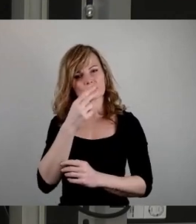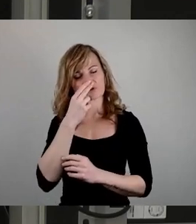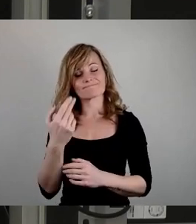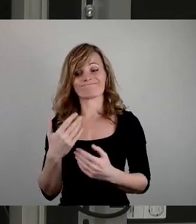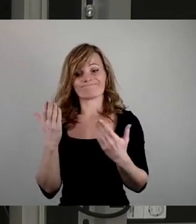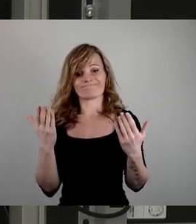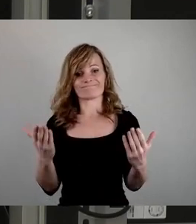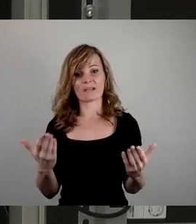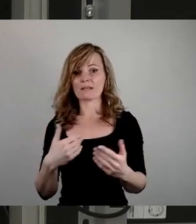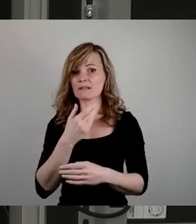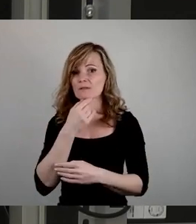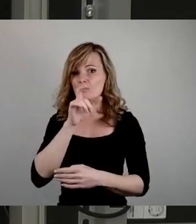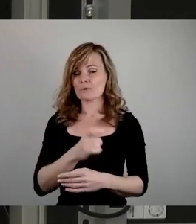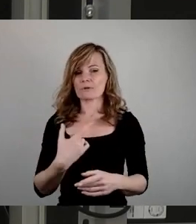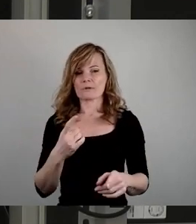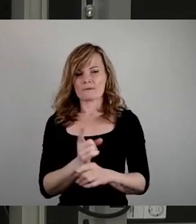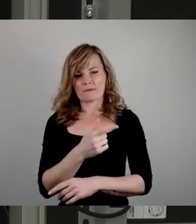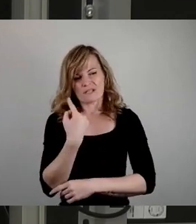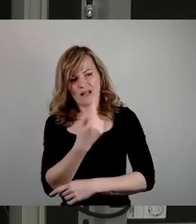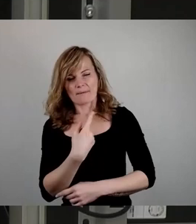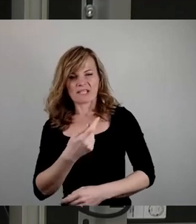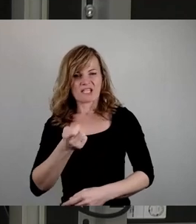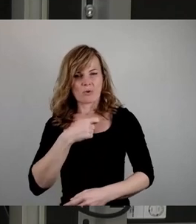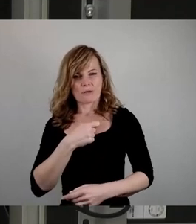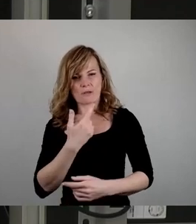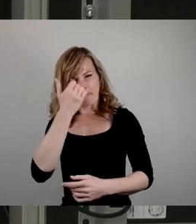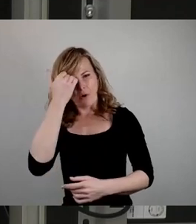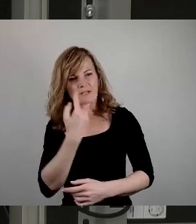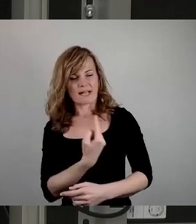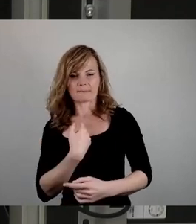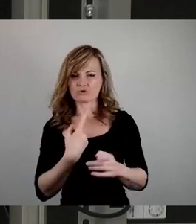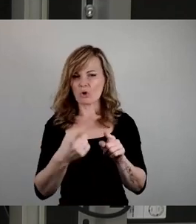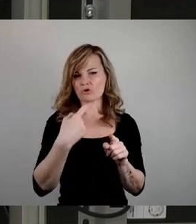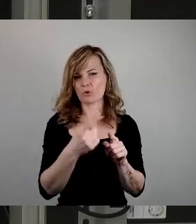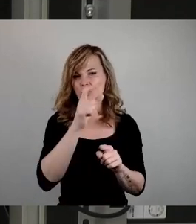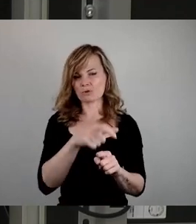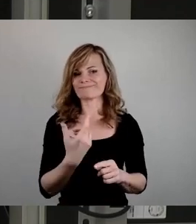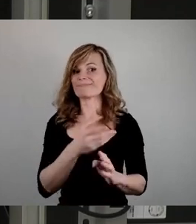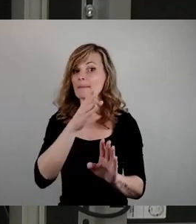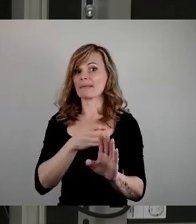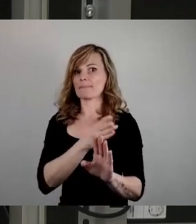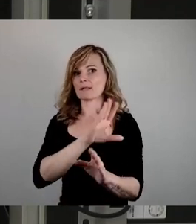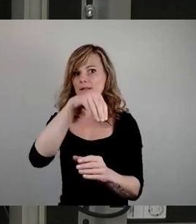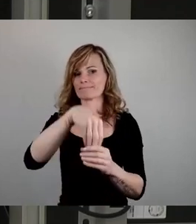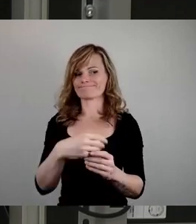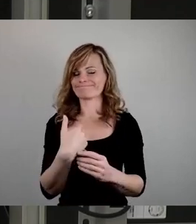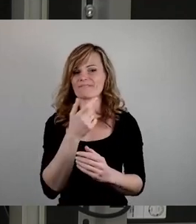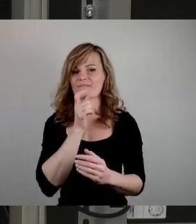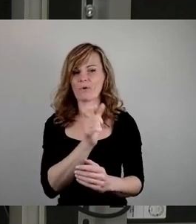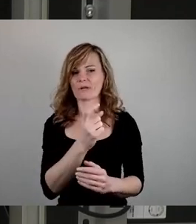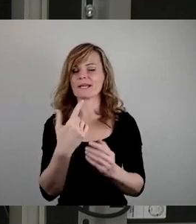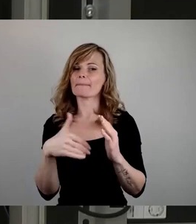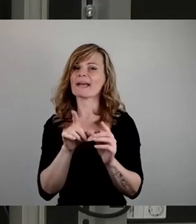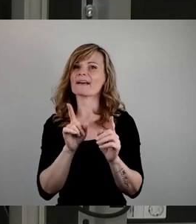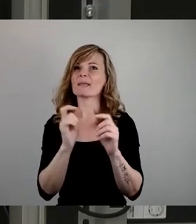der Jude als Sündenbock, dies nicht im biblischen Sinne, eher im sprichwörtlichen Gebrauch, und dem Bild der religiösen,